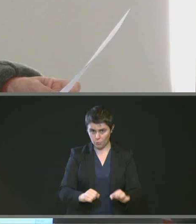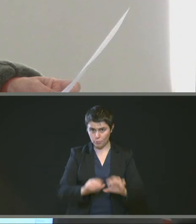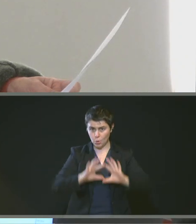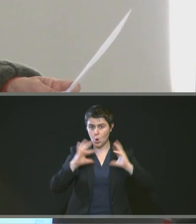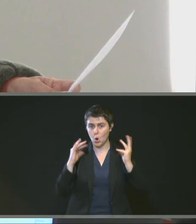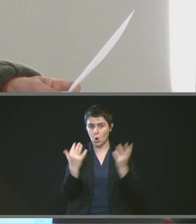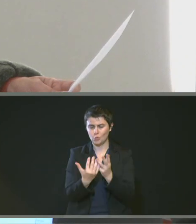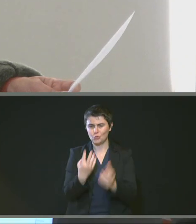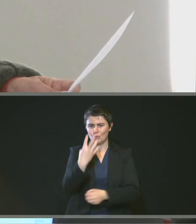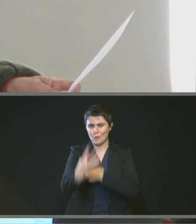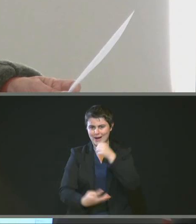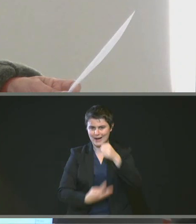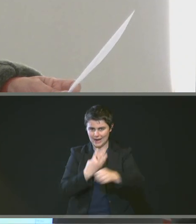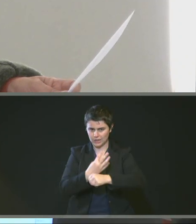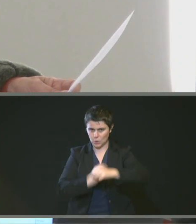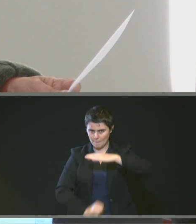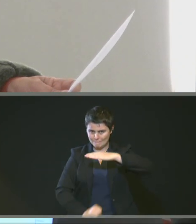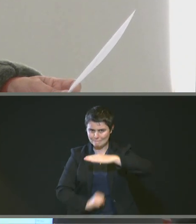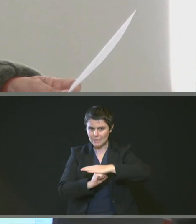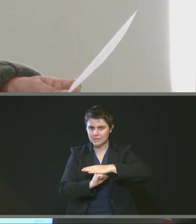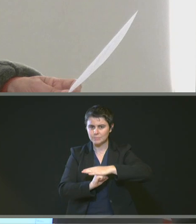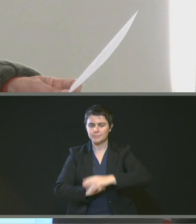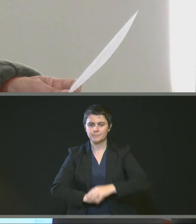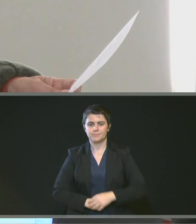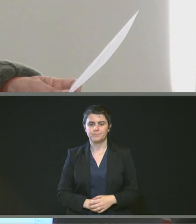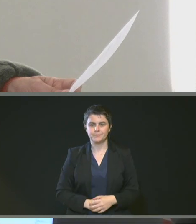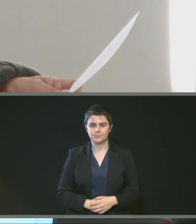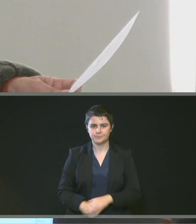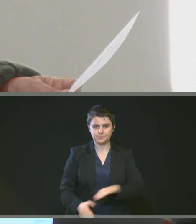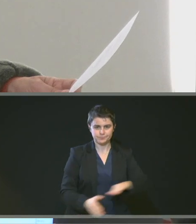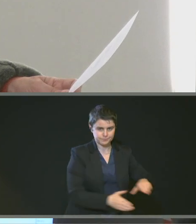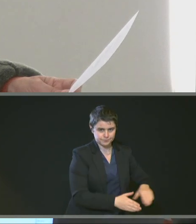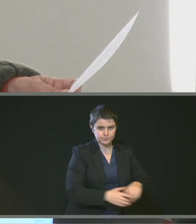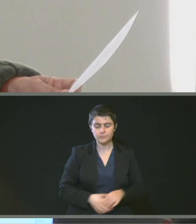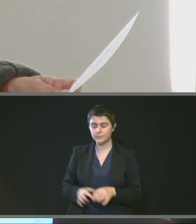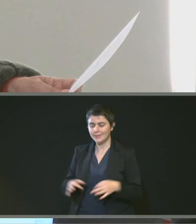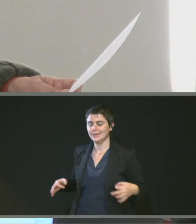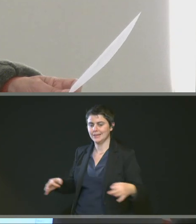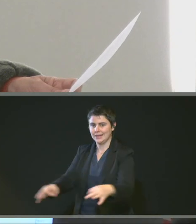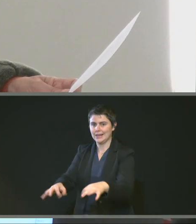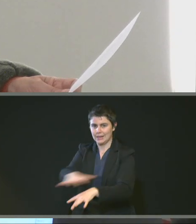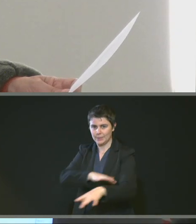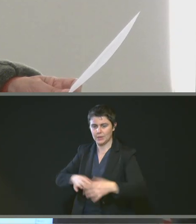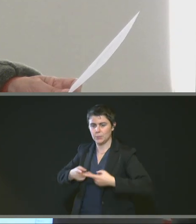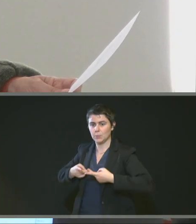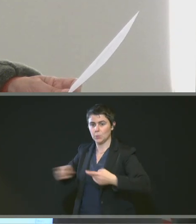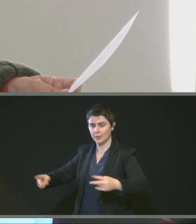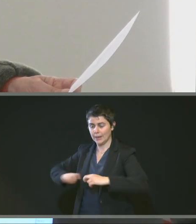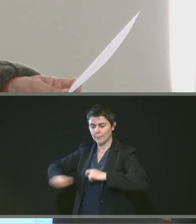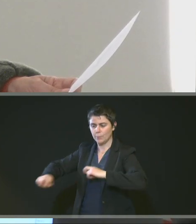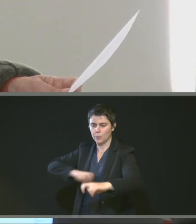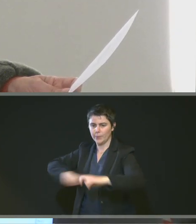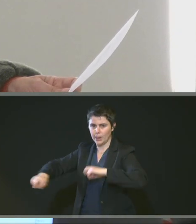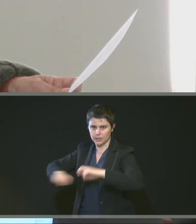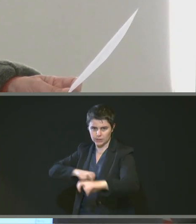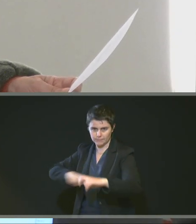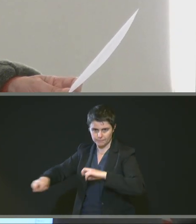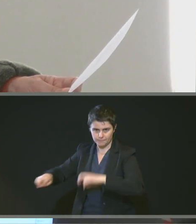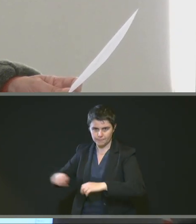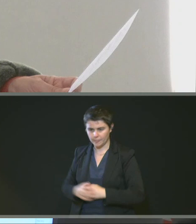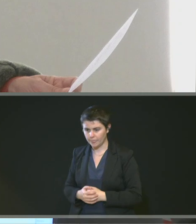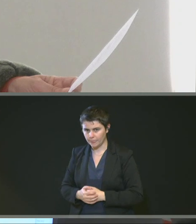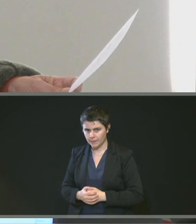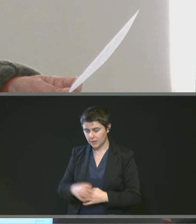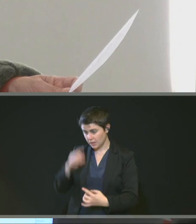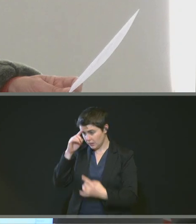au total. Ensuite, pour les espaces publics, mobilité durable, pour la direction mobilité, exploitation des